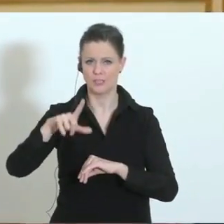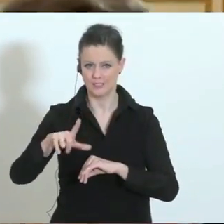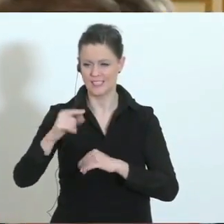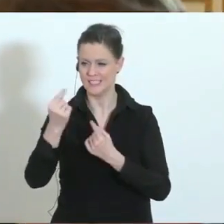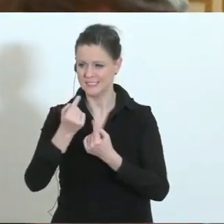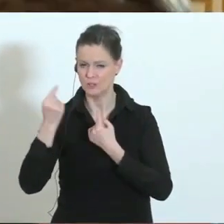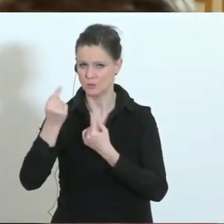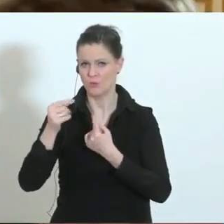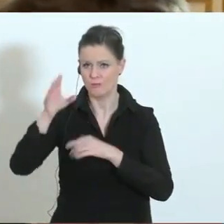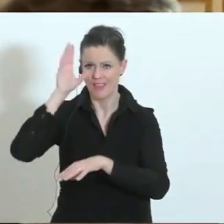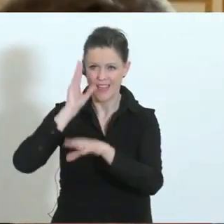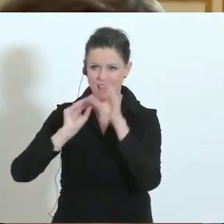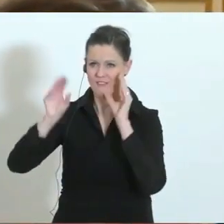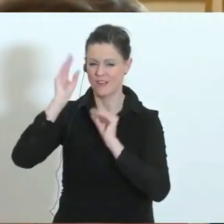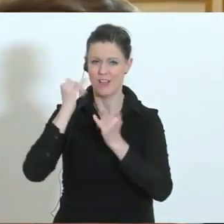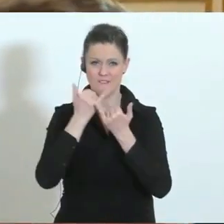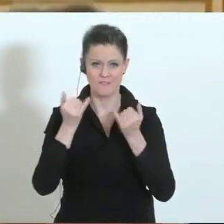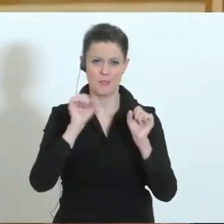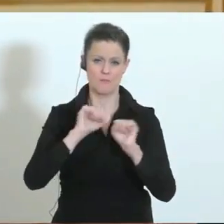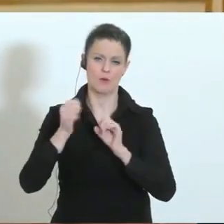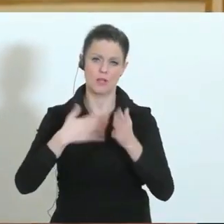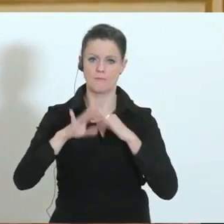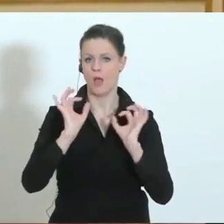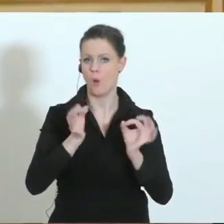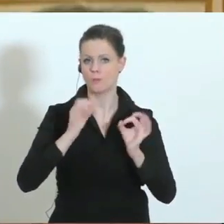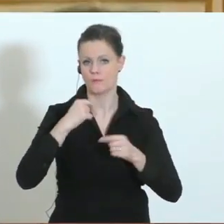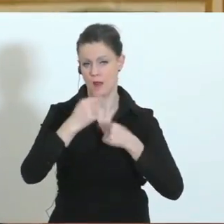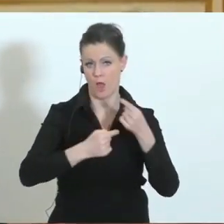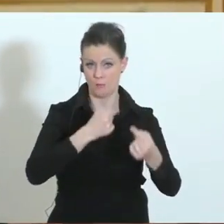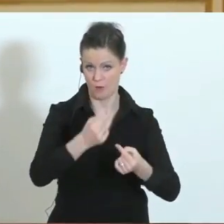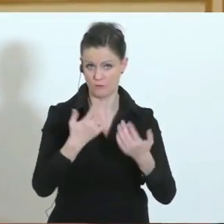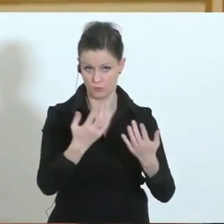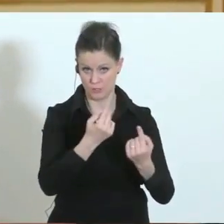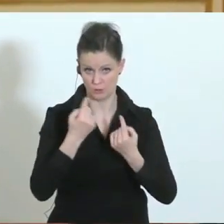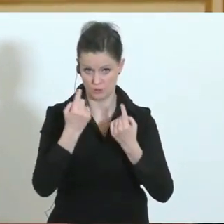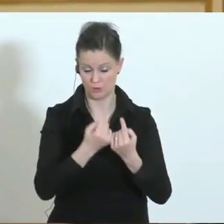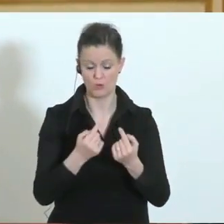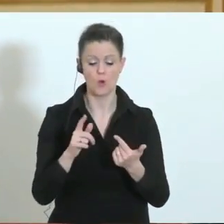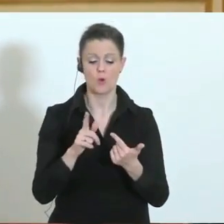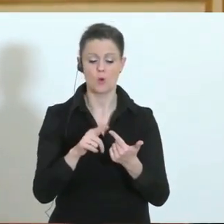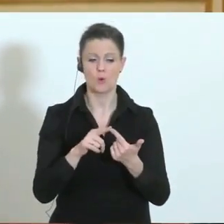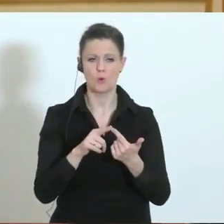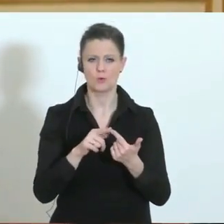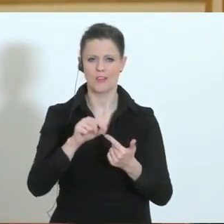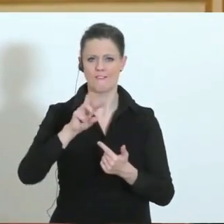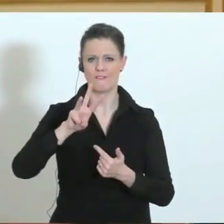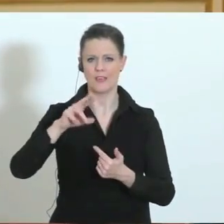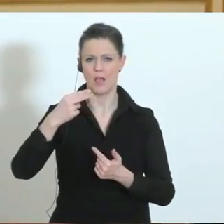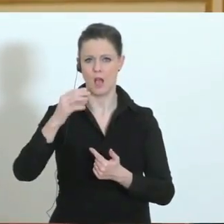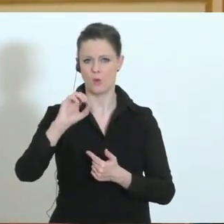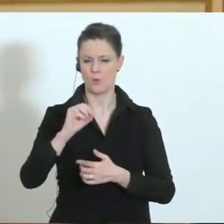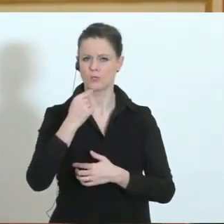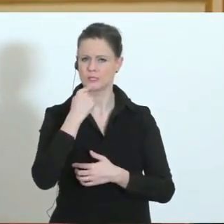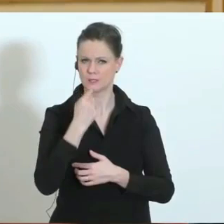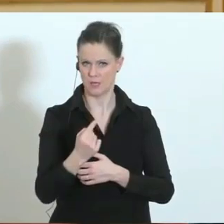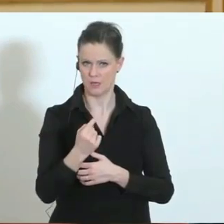damit das optimaler läuft in so einer Situation? Und dann eine Frage noch. Die WHO hat ausgegeben,